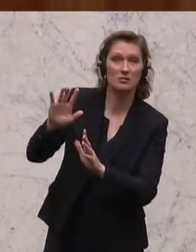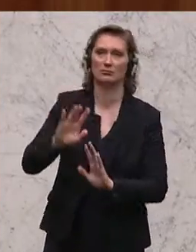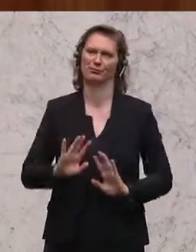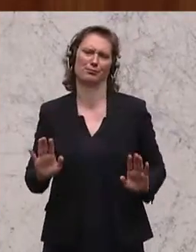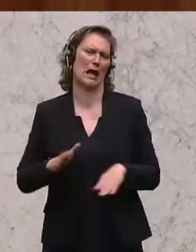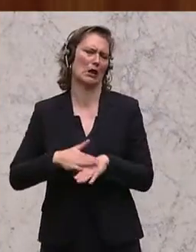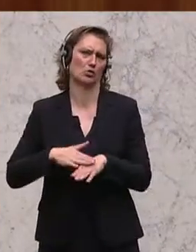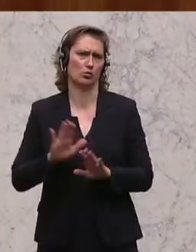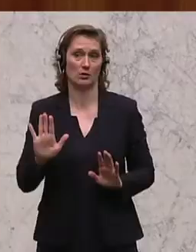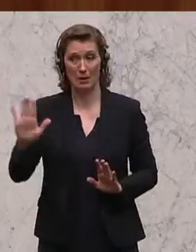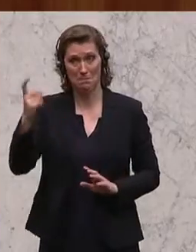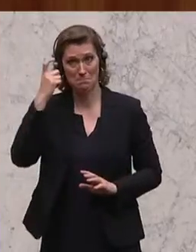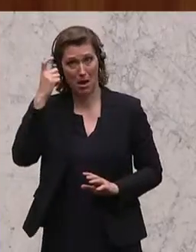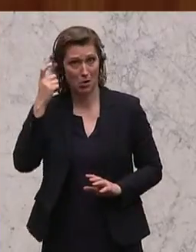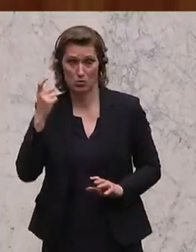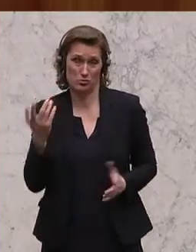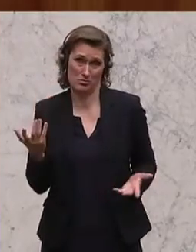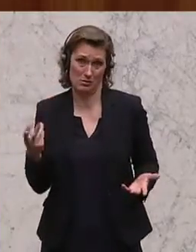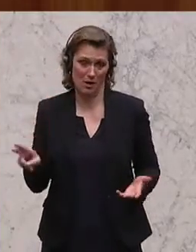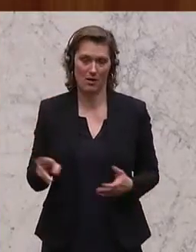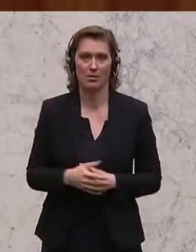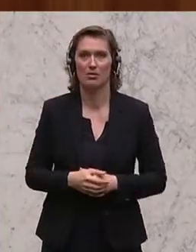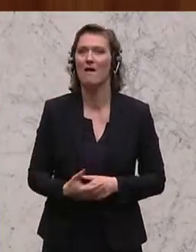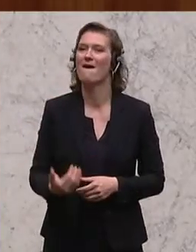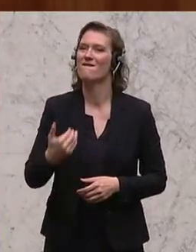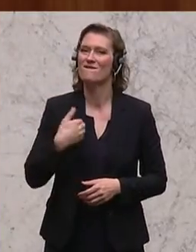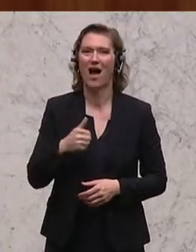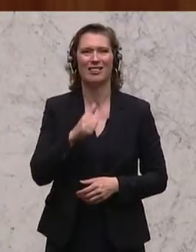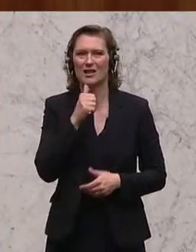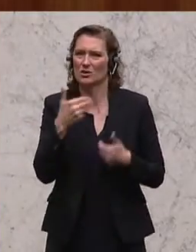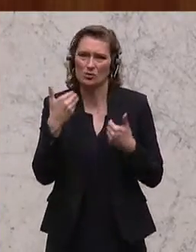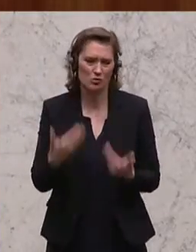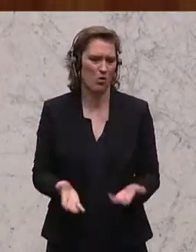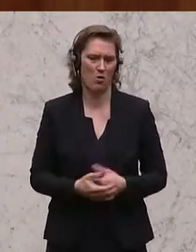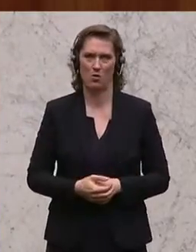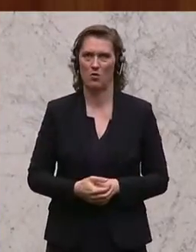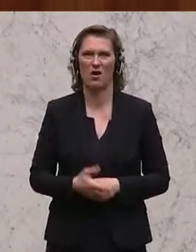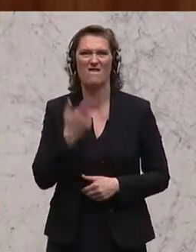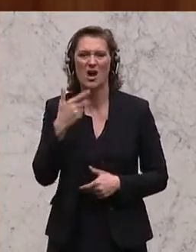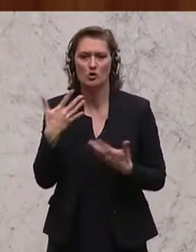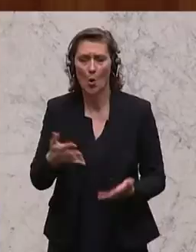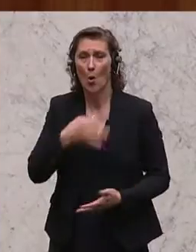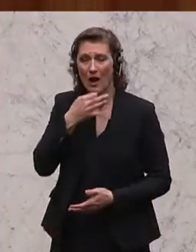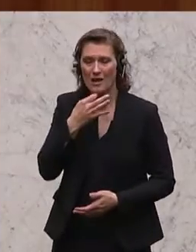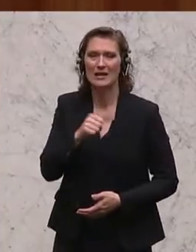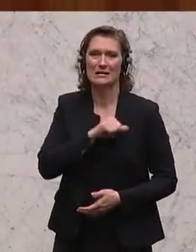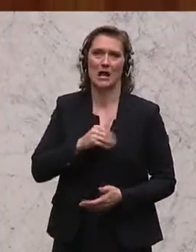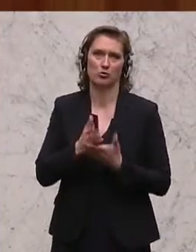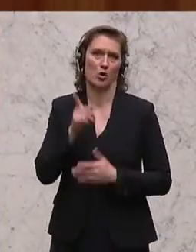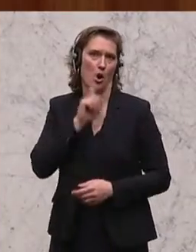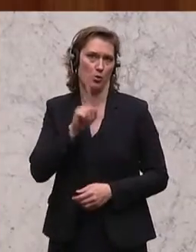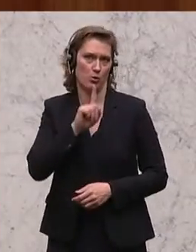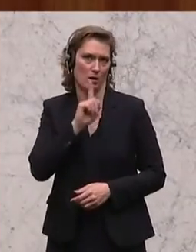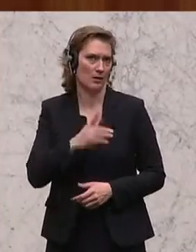aus Ihrer Sicht objektiv. Das war ganz einfach nicht der Fall. Wer das sagt, lügt sich selber in den Sack und